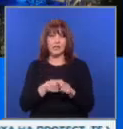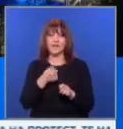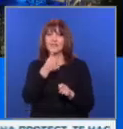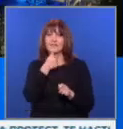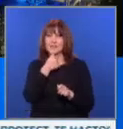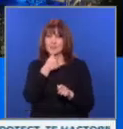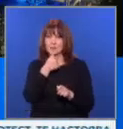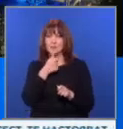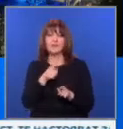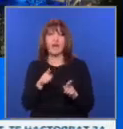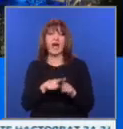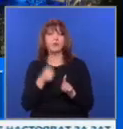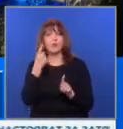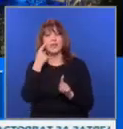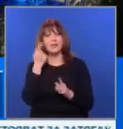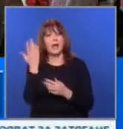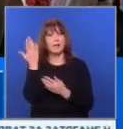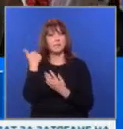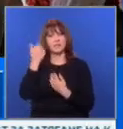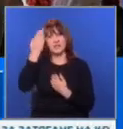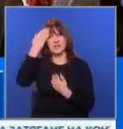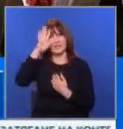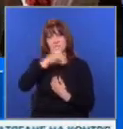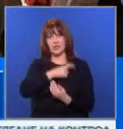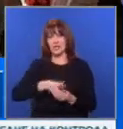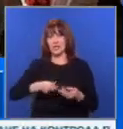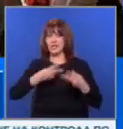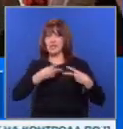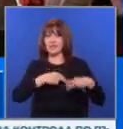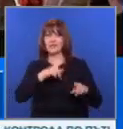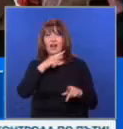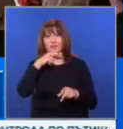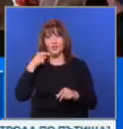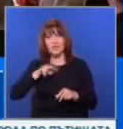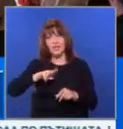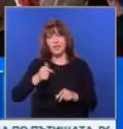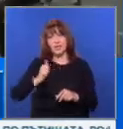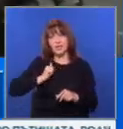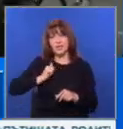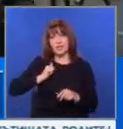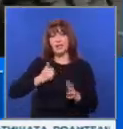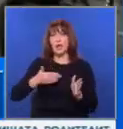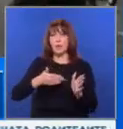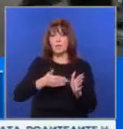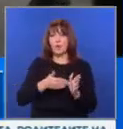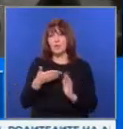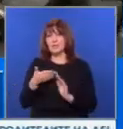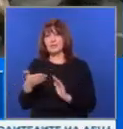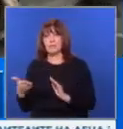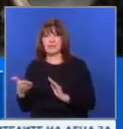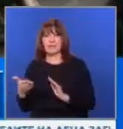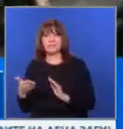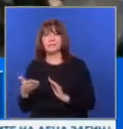събута, се определя като тест дали бившата СР ще се върне в орбитата на Русия или ще запази прозападната си ориентация.